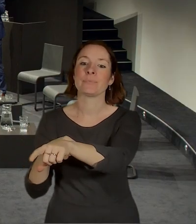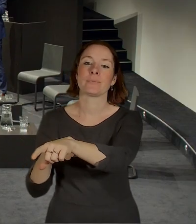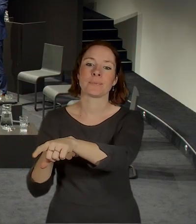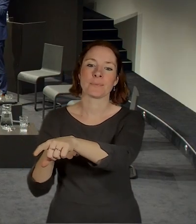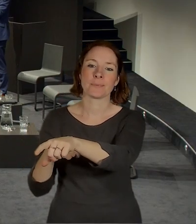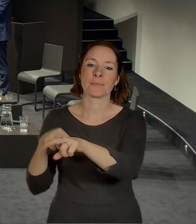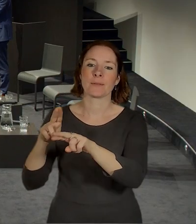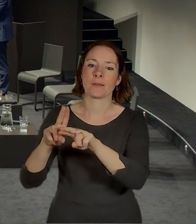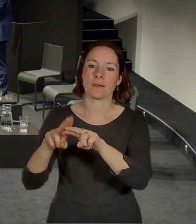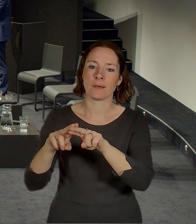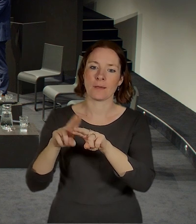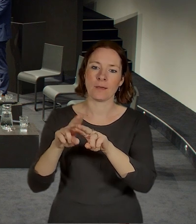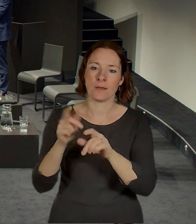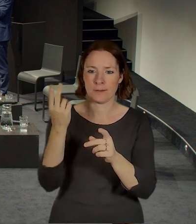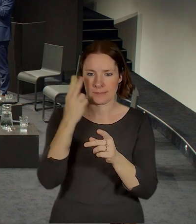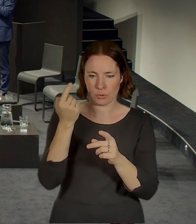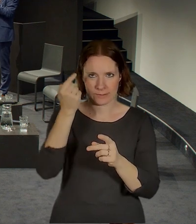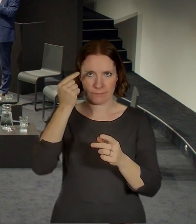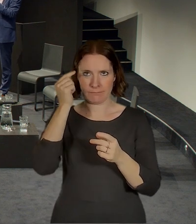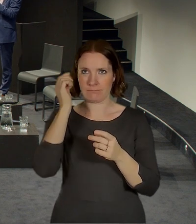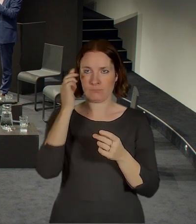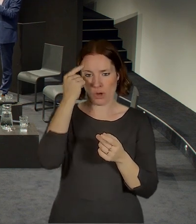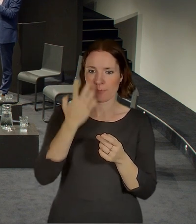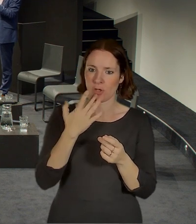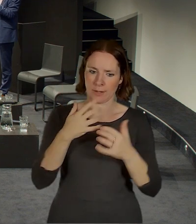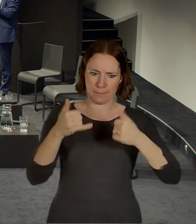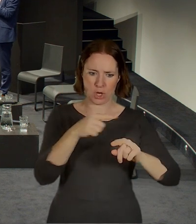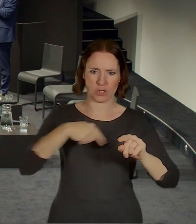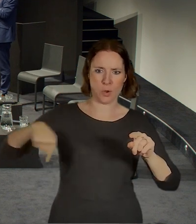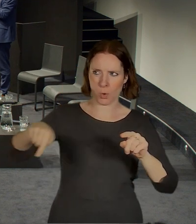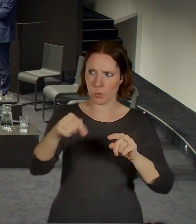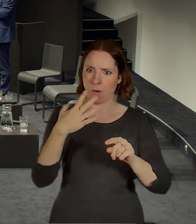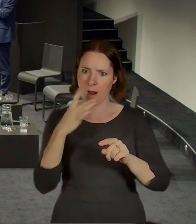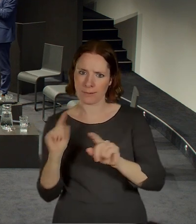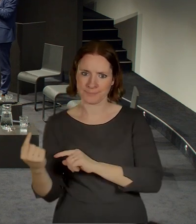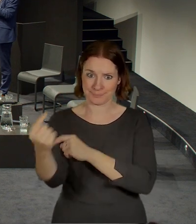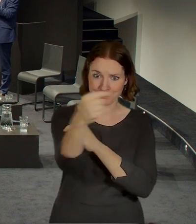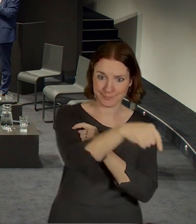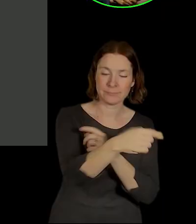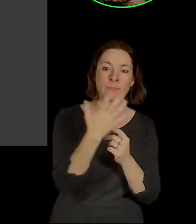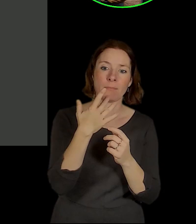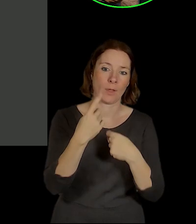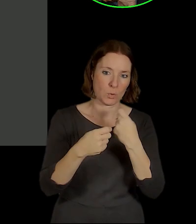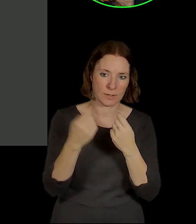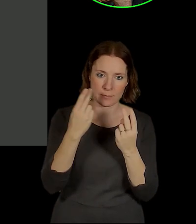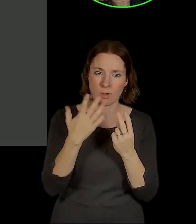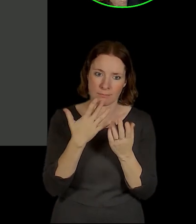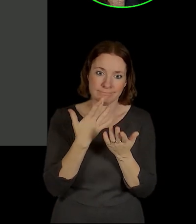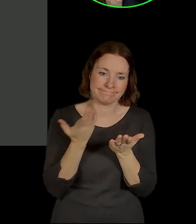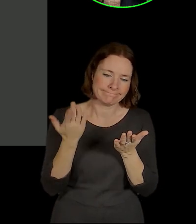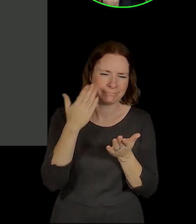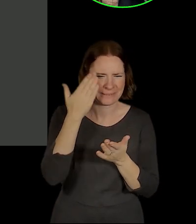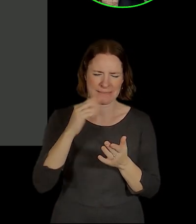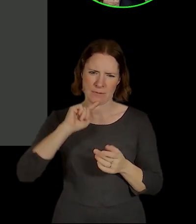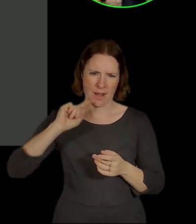ten Pražský okruh na tu druhou stranu, což půjde ideálně